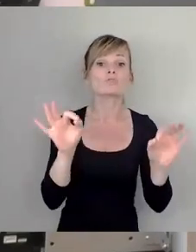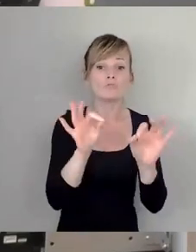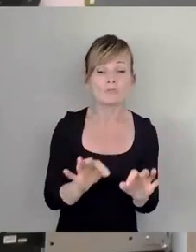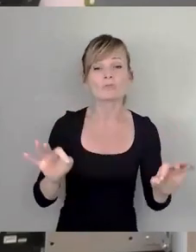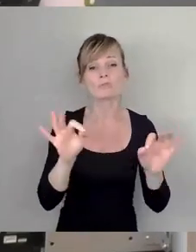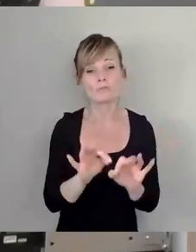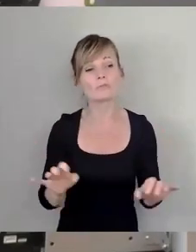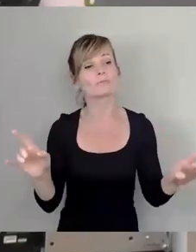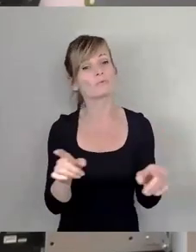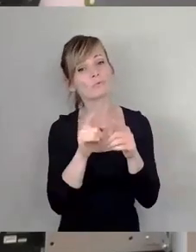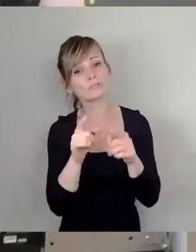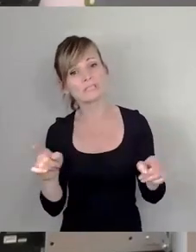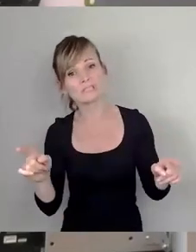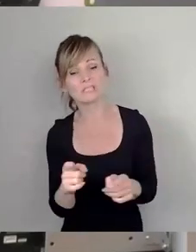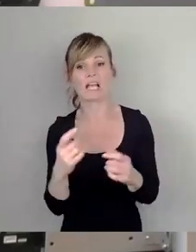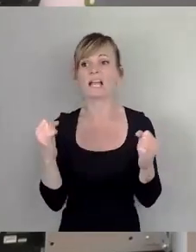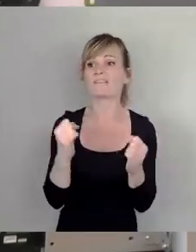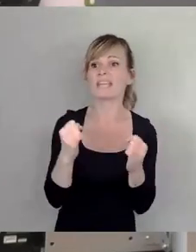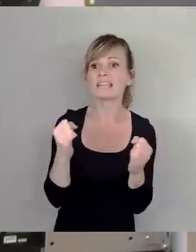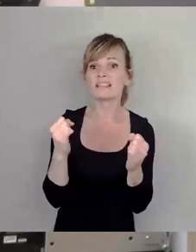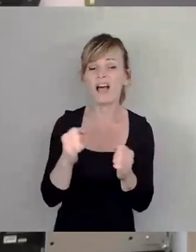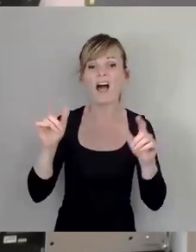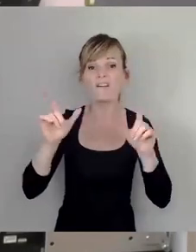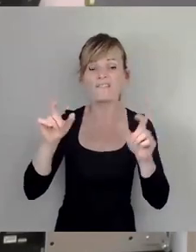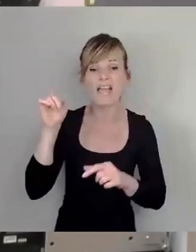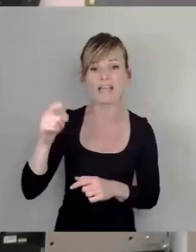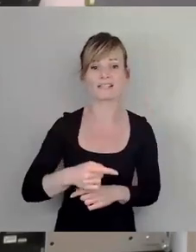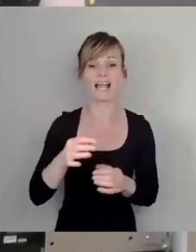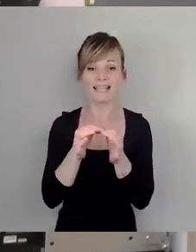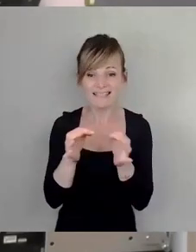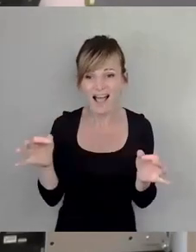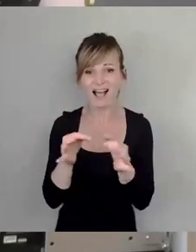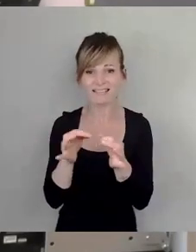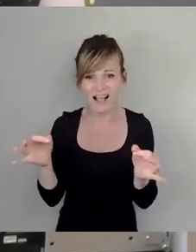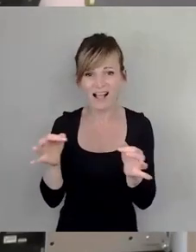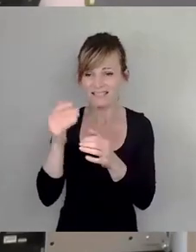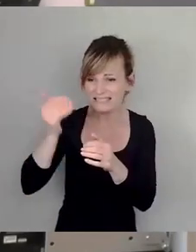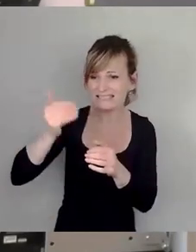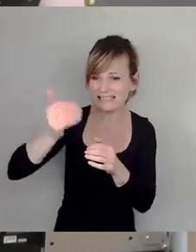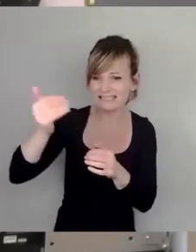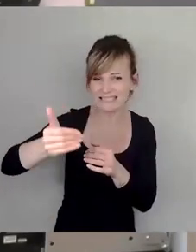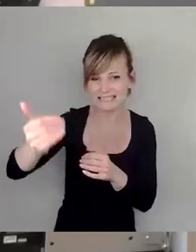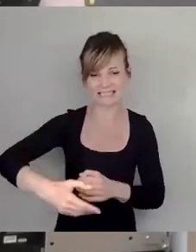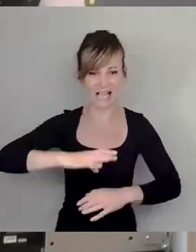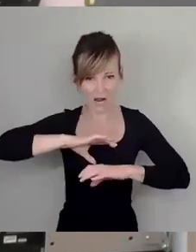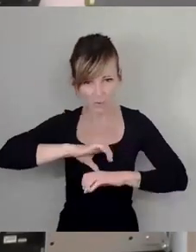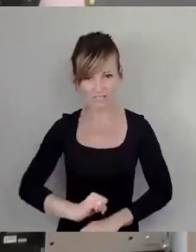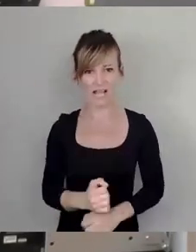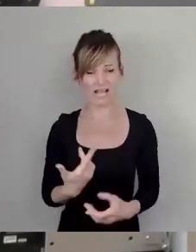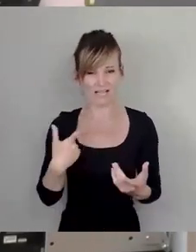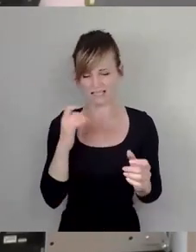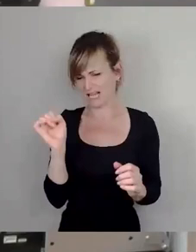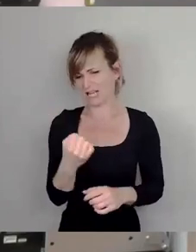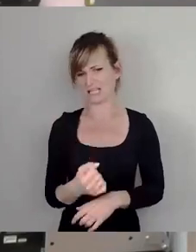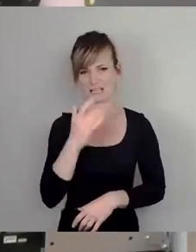diesem Winterfest läuft, dort Tag für Tag aushalten. Das ist doch unerträglich eigentlich.